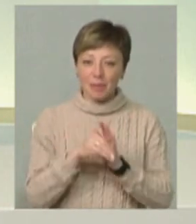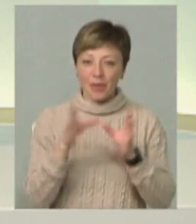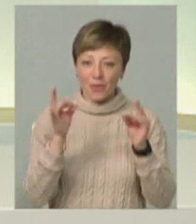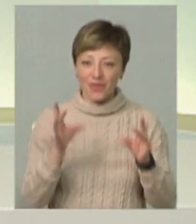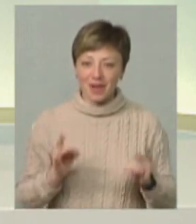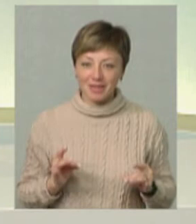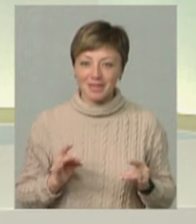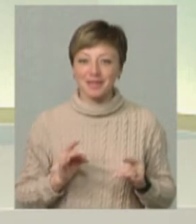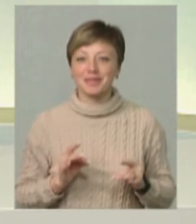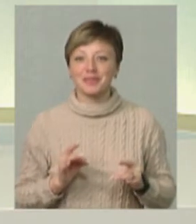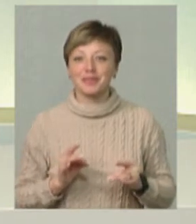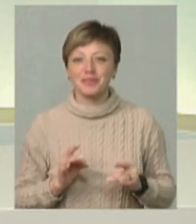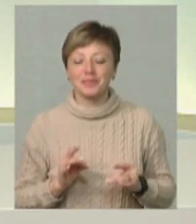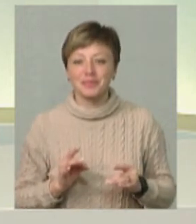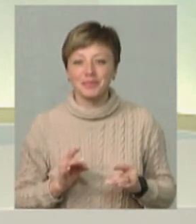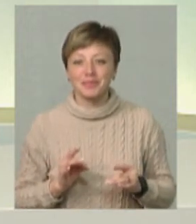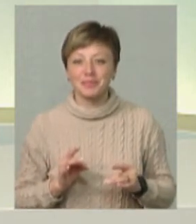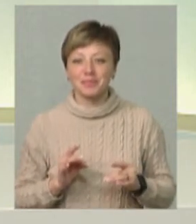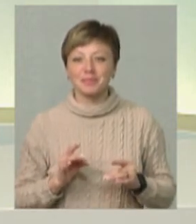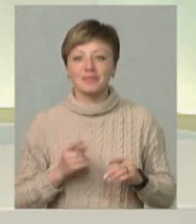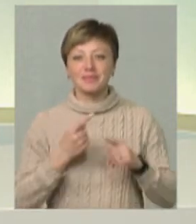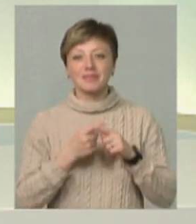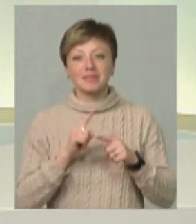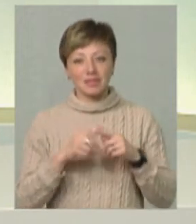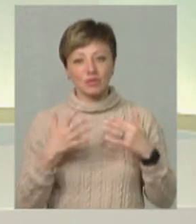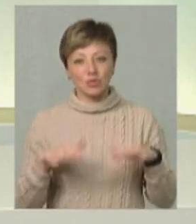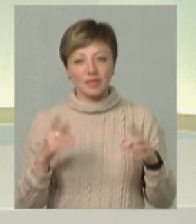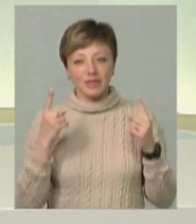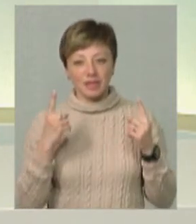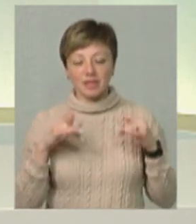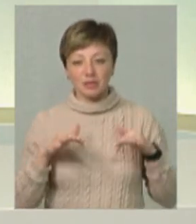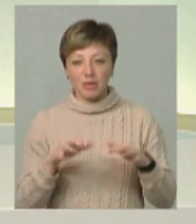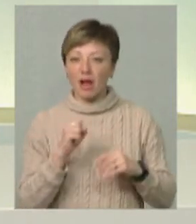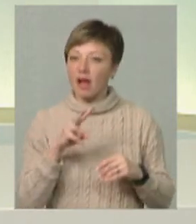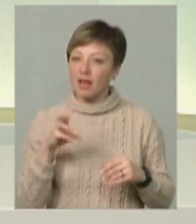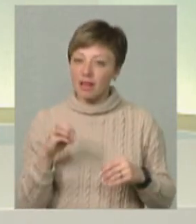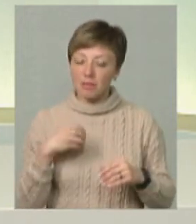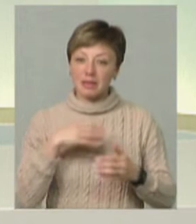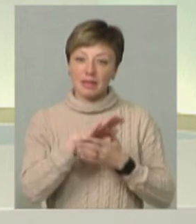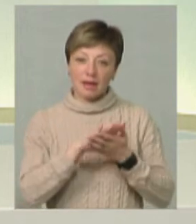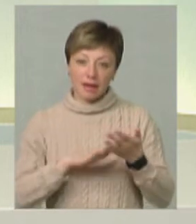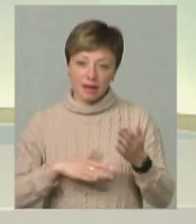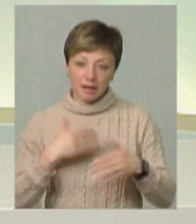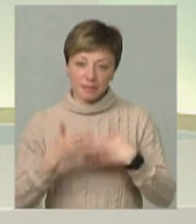в упаковку – це вже велика справа. Але ми йдемо далі.